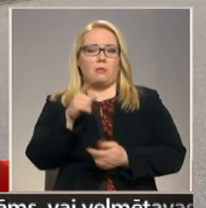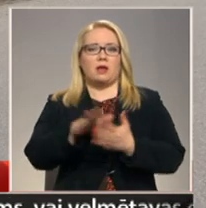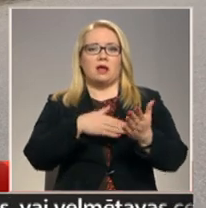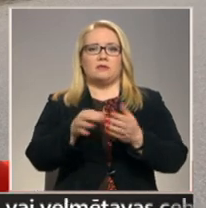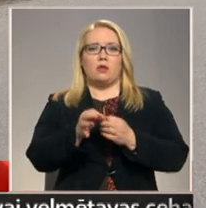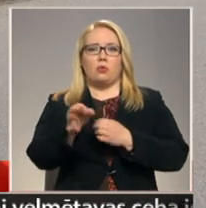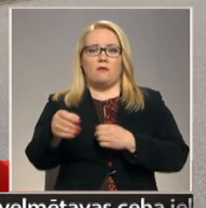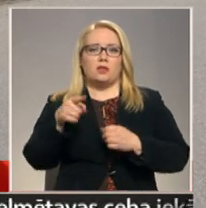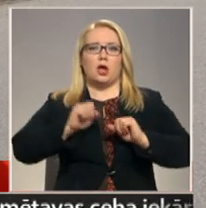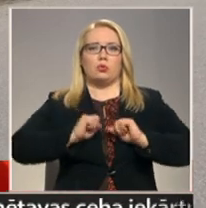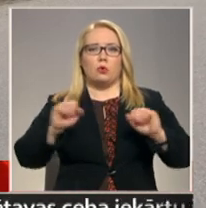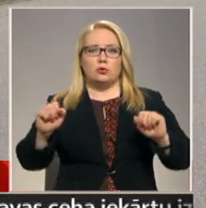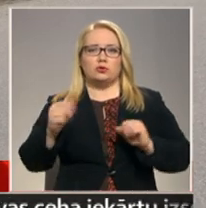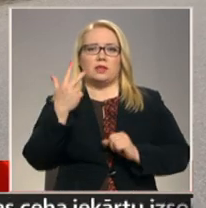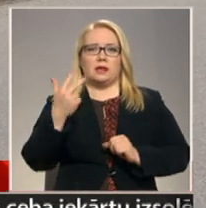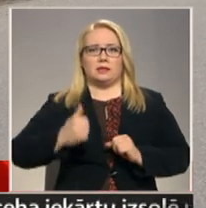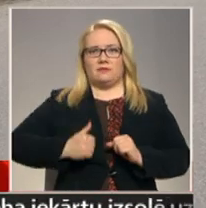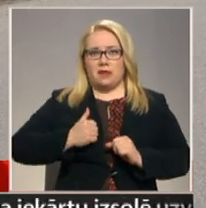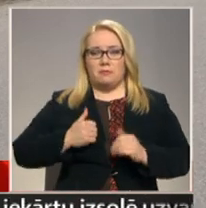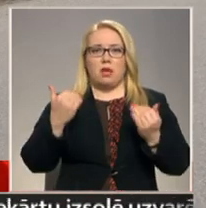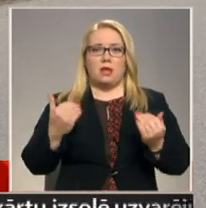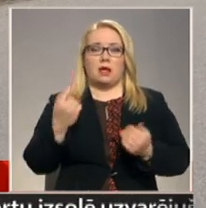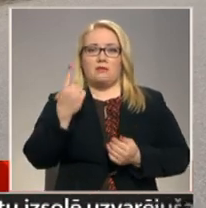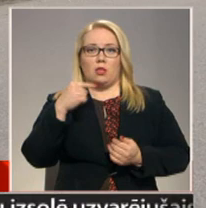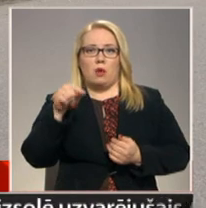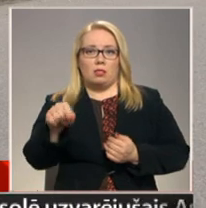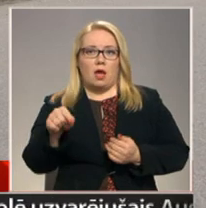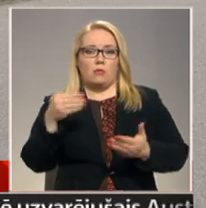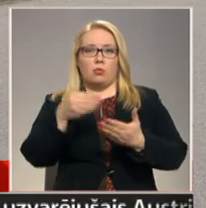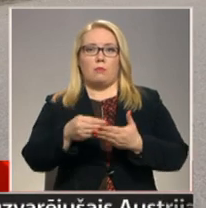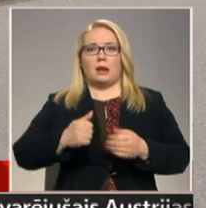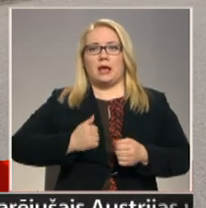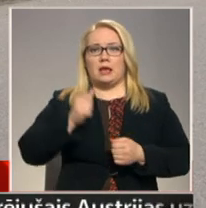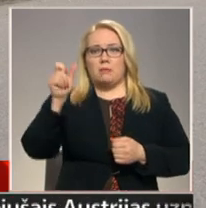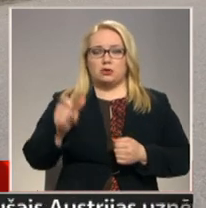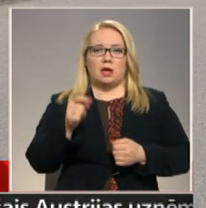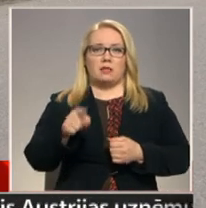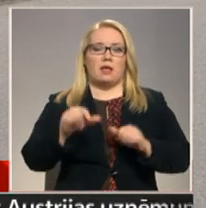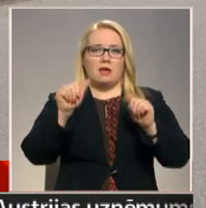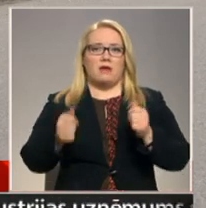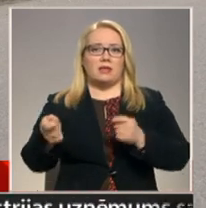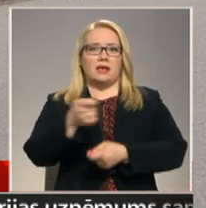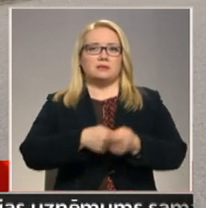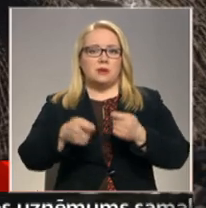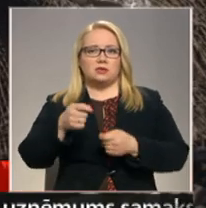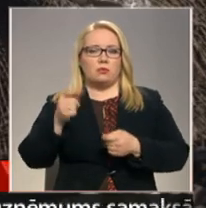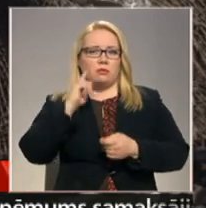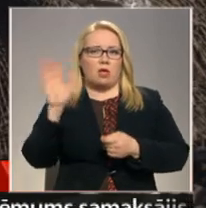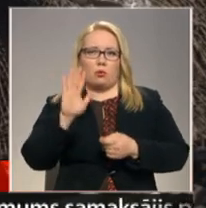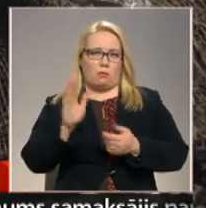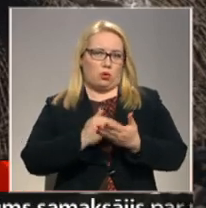novadā dašam nūdruši no trejas firmas. Tagad vienu no tom porpierka ēpašnīgs, kas taida veida biznesu, nadūmoja turpunot.